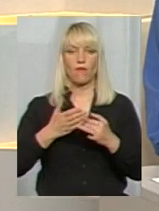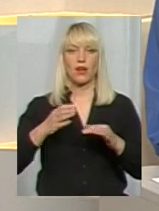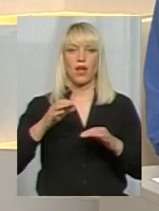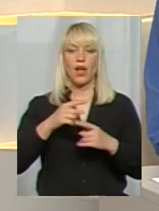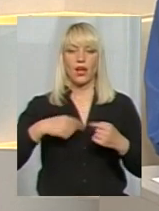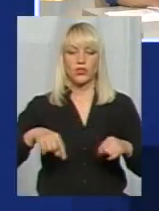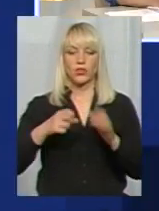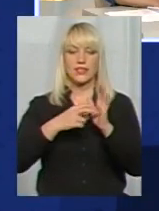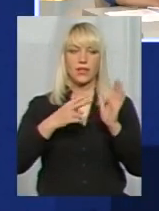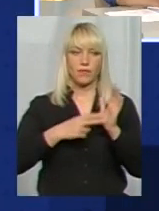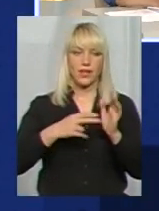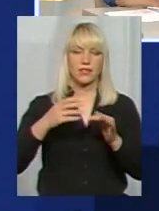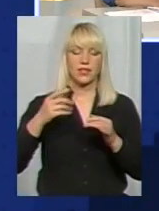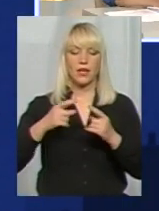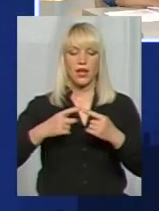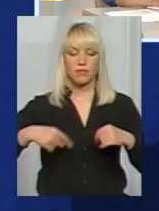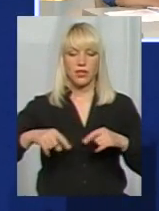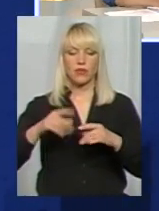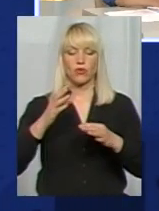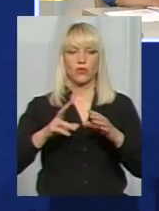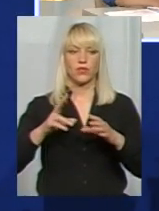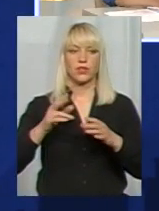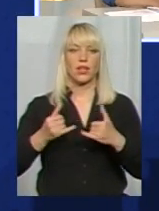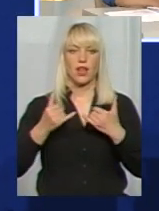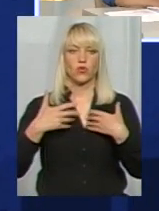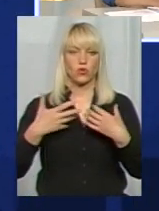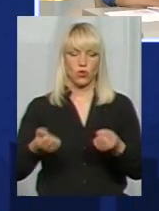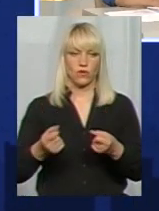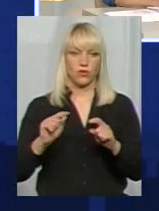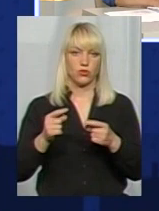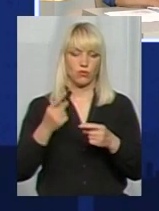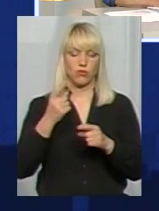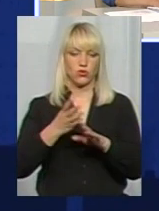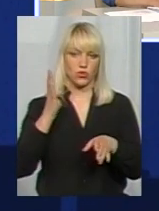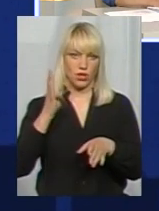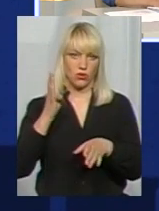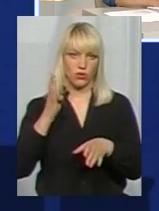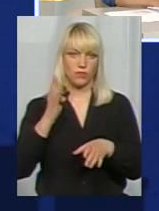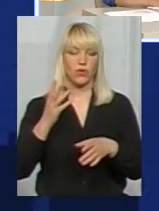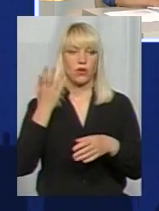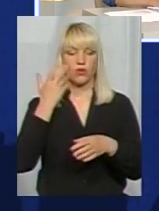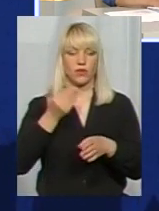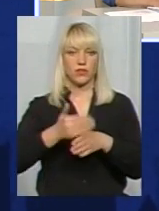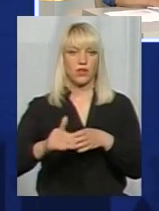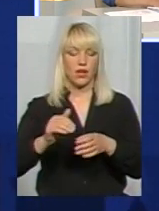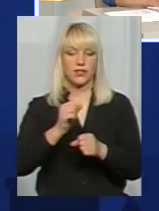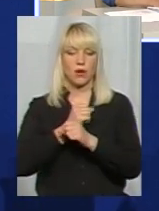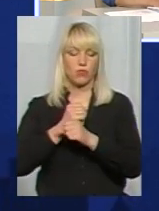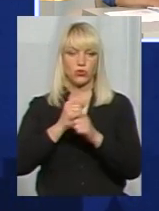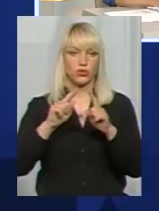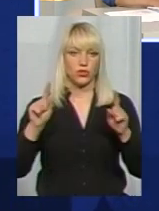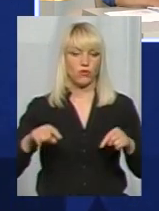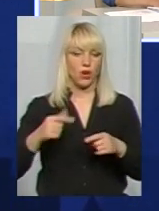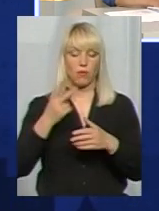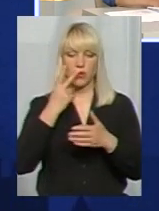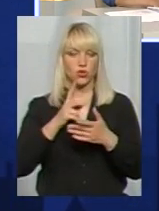категорій пільгових визначені як пільгові для оздоровлення. Тому, в першу чергу, звичайно, коли виділяється потівок, а ми, бачите,